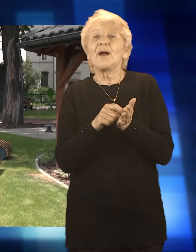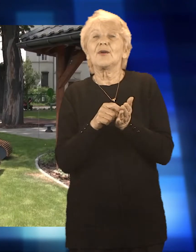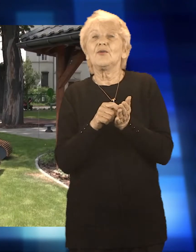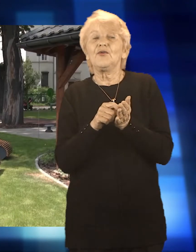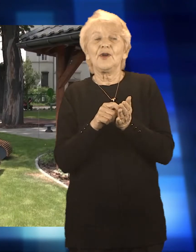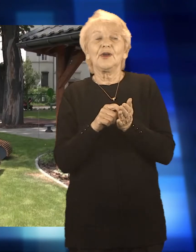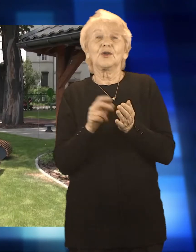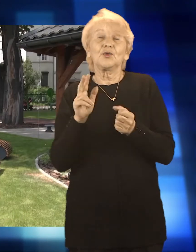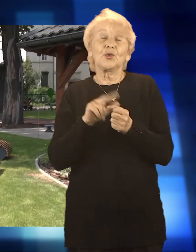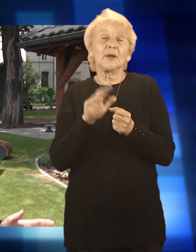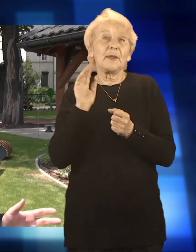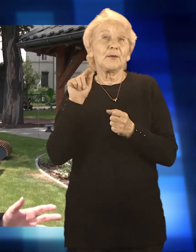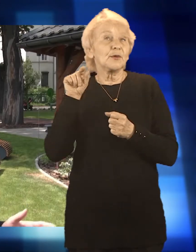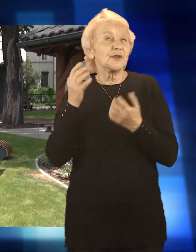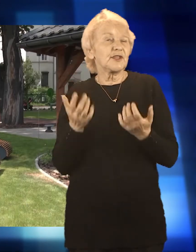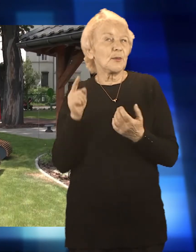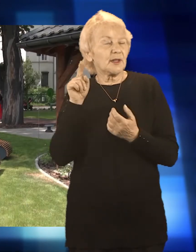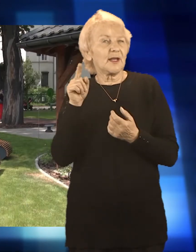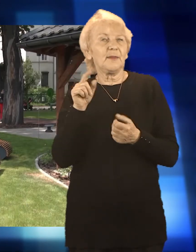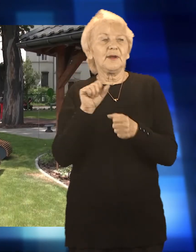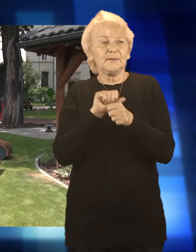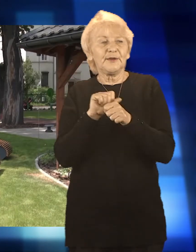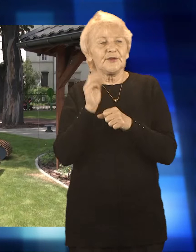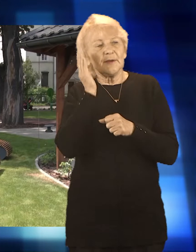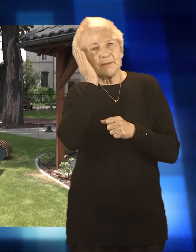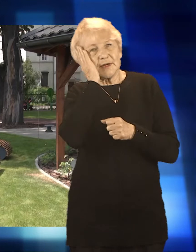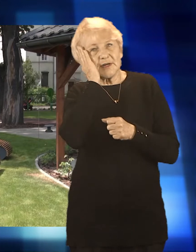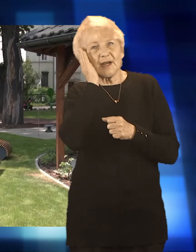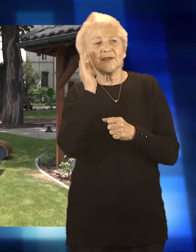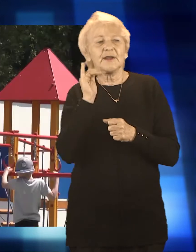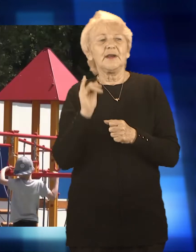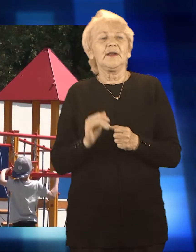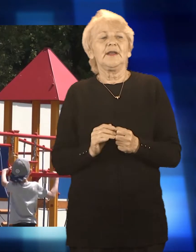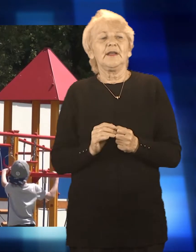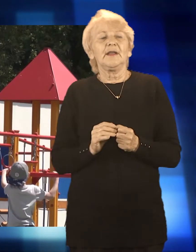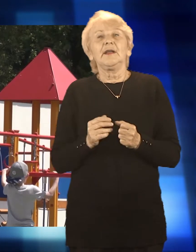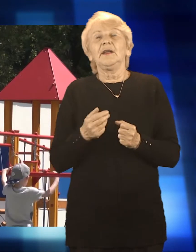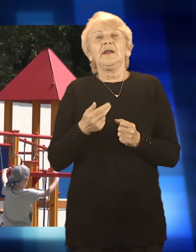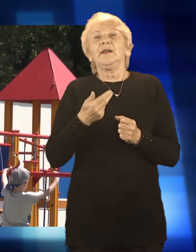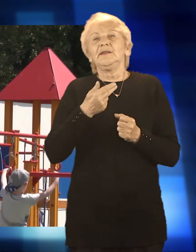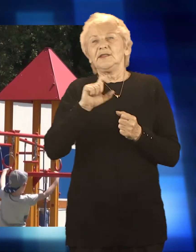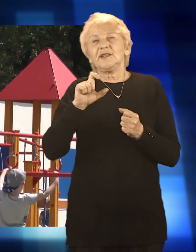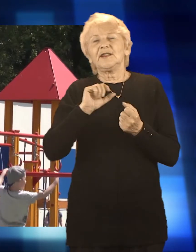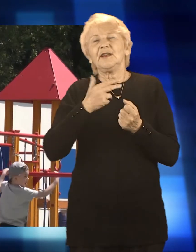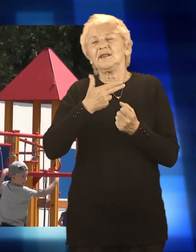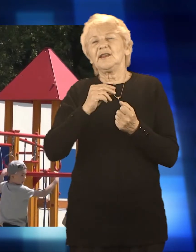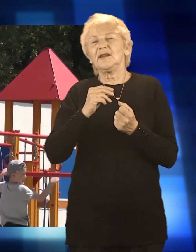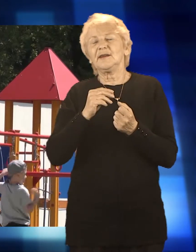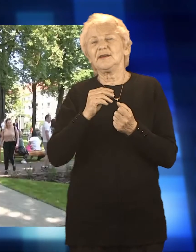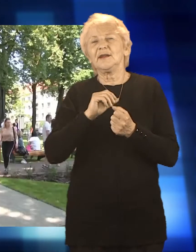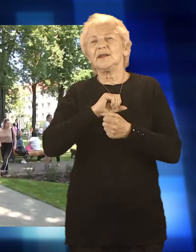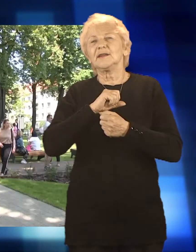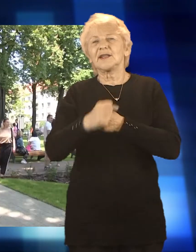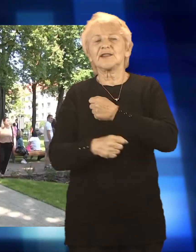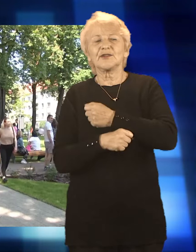owadów czy żyjątek, które faktycznie rzecz biorąc będą chciały tu się zadomowić. Nic oczywiście nie zastąpi dzieciom atrakcji, a